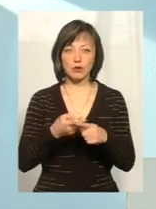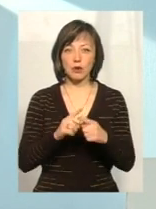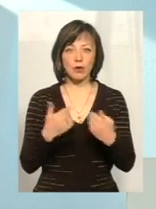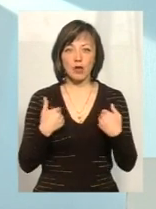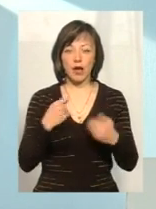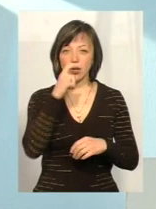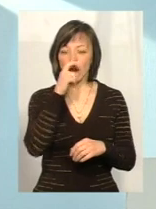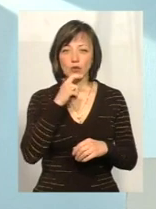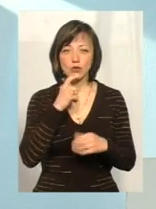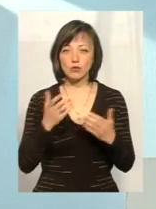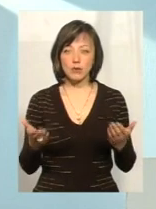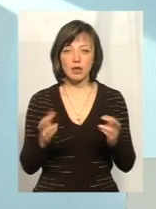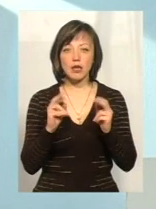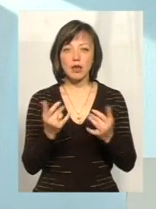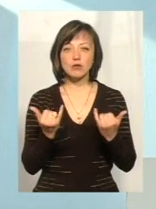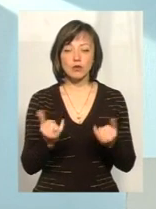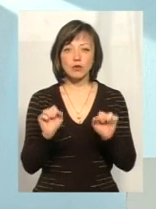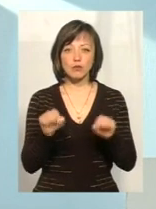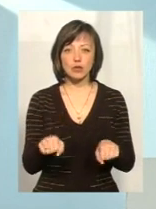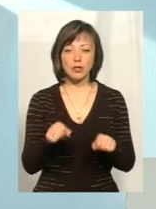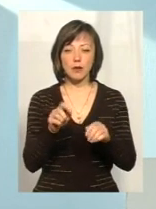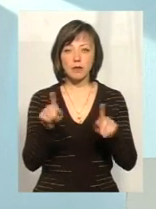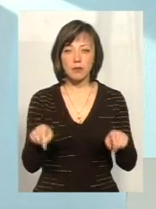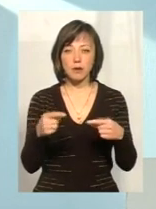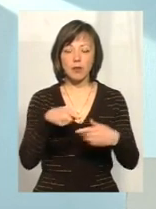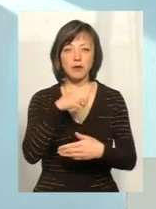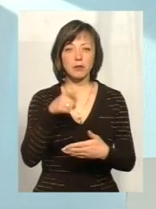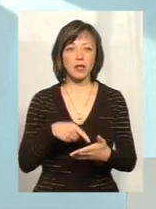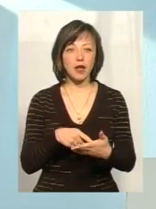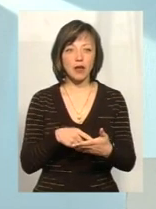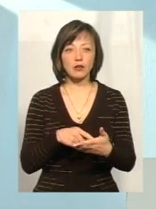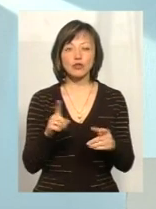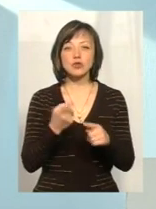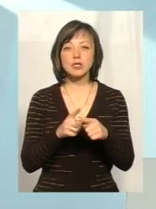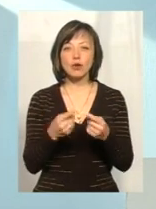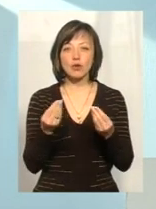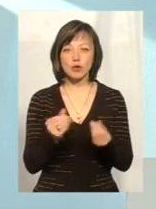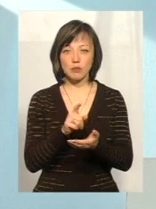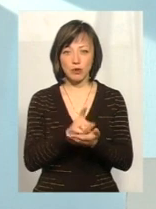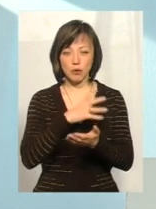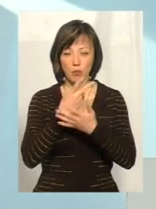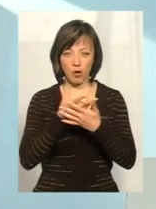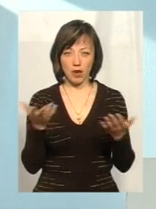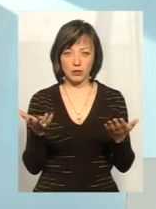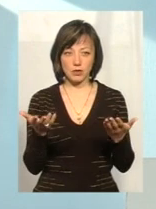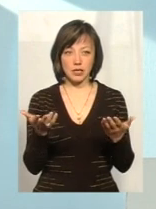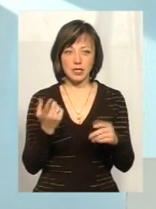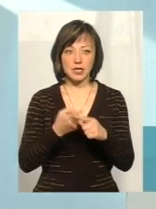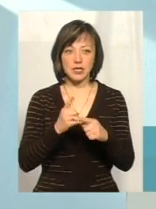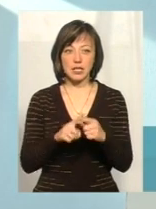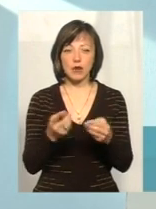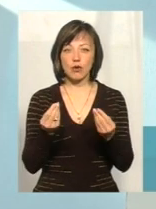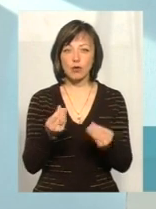взагалі не розумію, як сьогодні можна ставити питання, з чого ці гроші мають бути показані. Ну, це